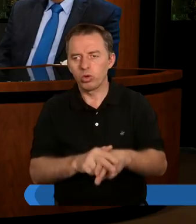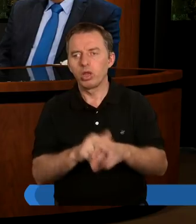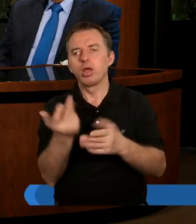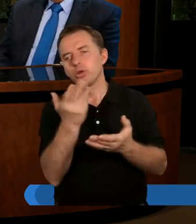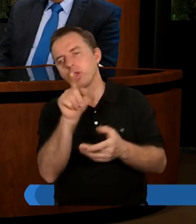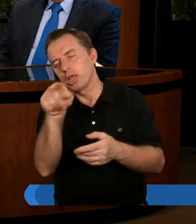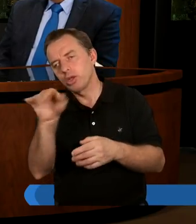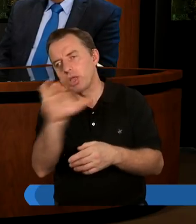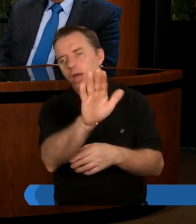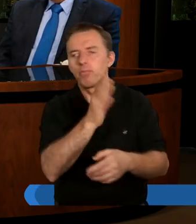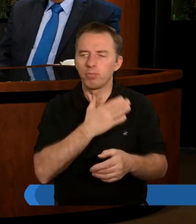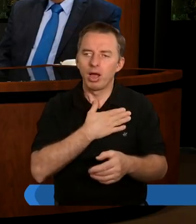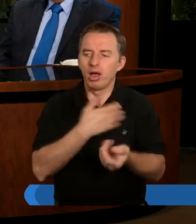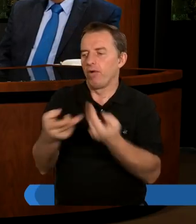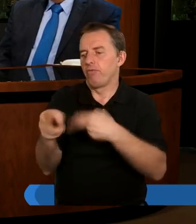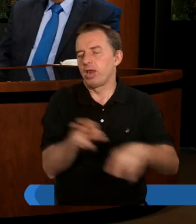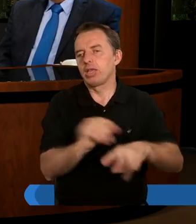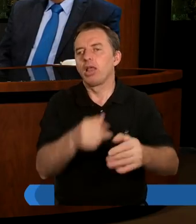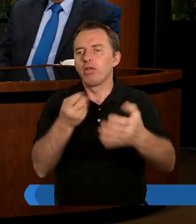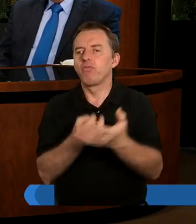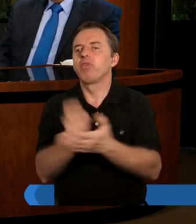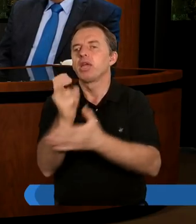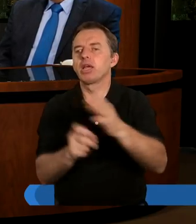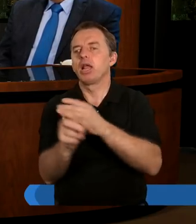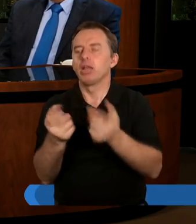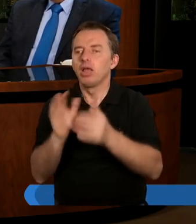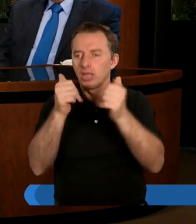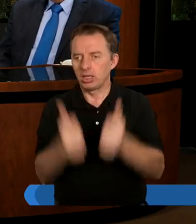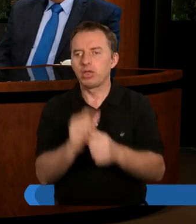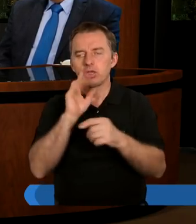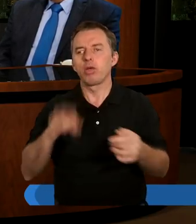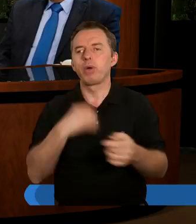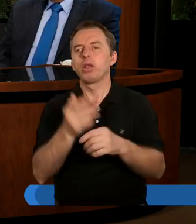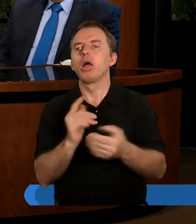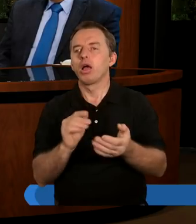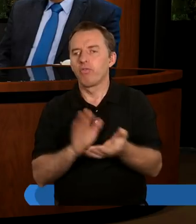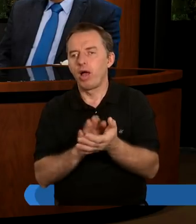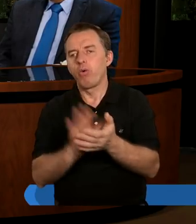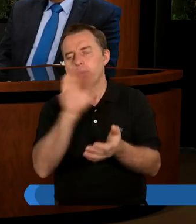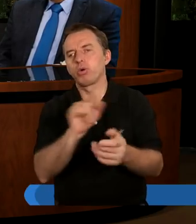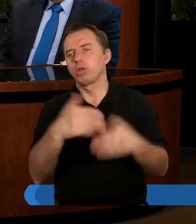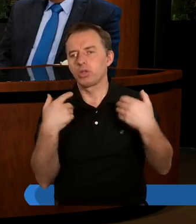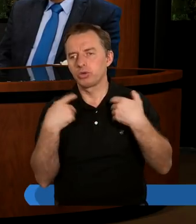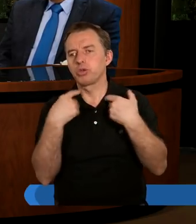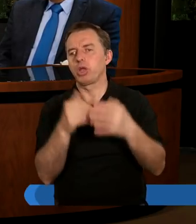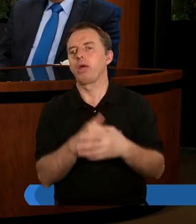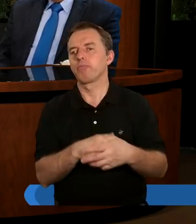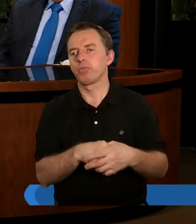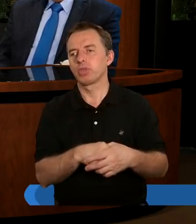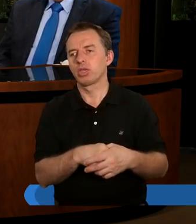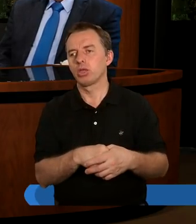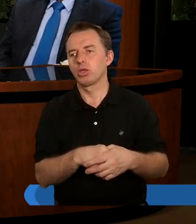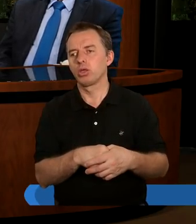wraca gdzieś tam z wygnania no i staje się bratem. Chwała Bogu za takie zwycięstwo.